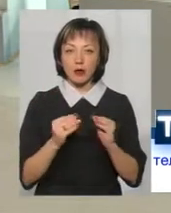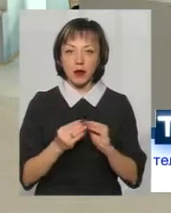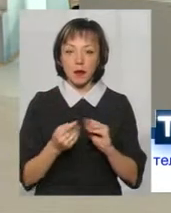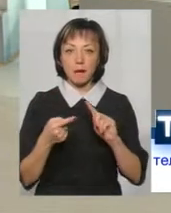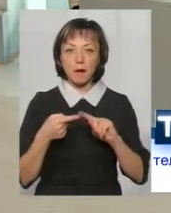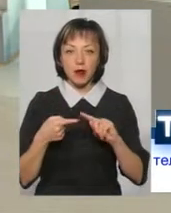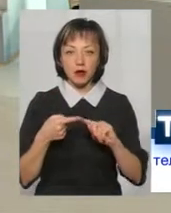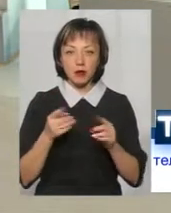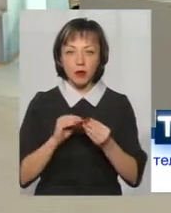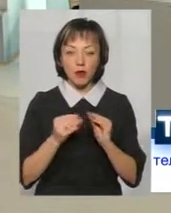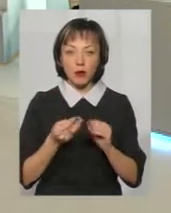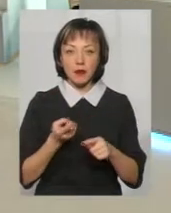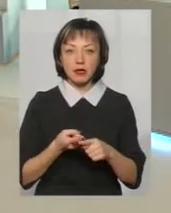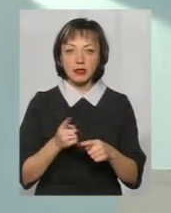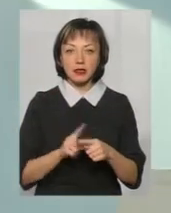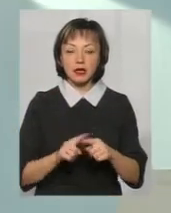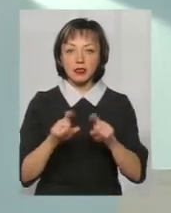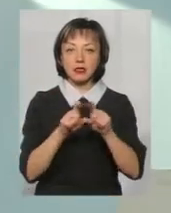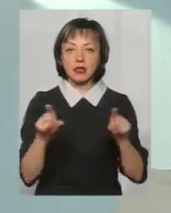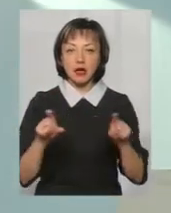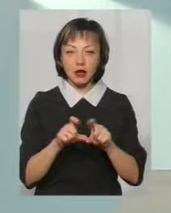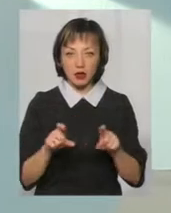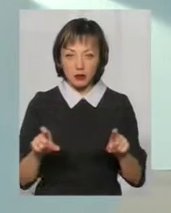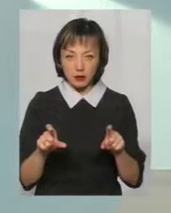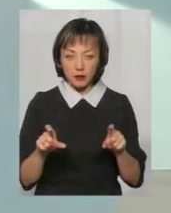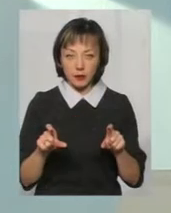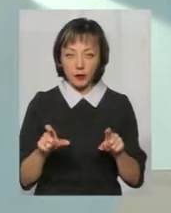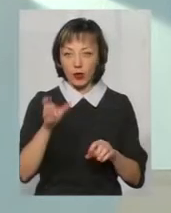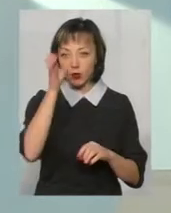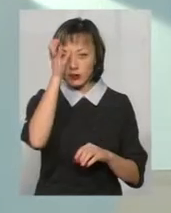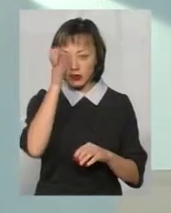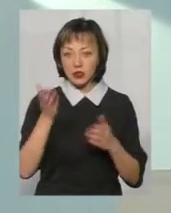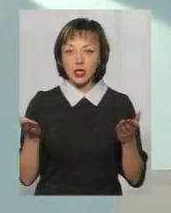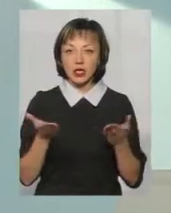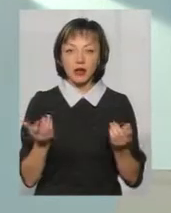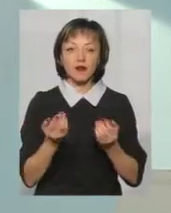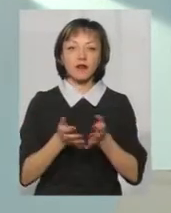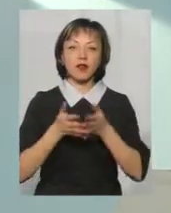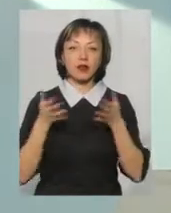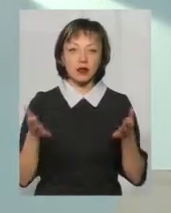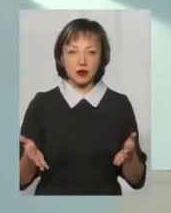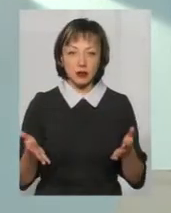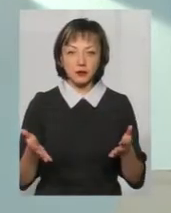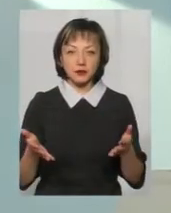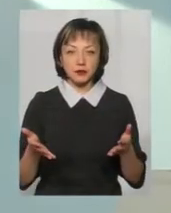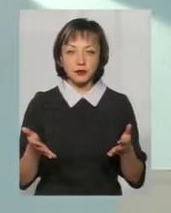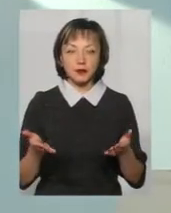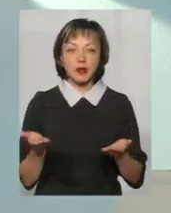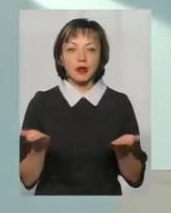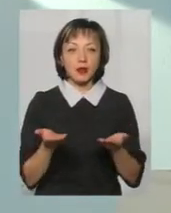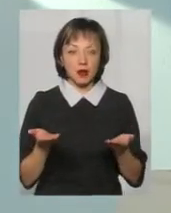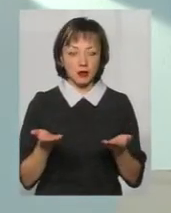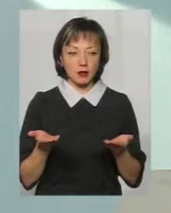Перша проблема – це заклади освіти, які великі, які